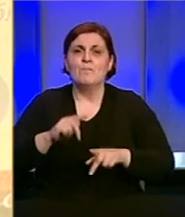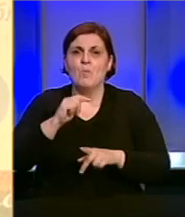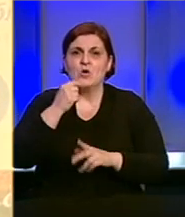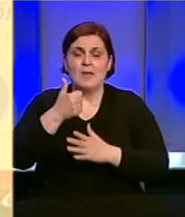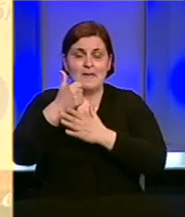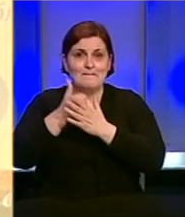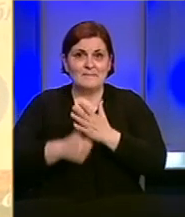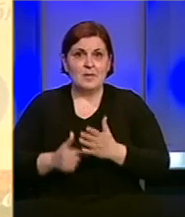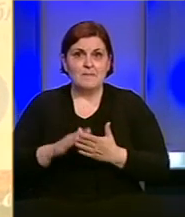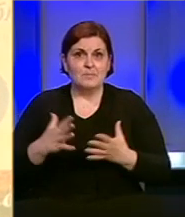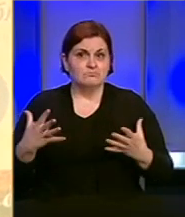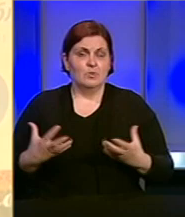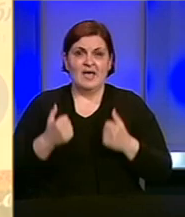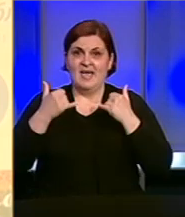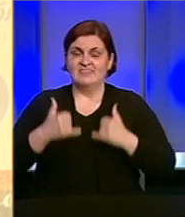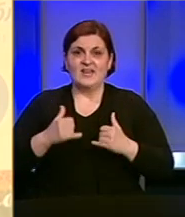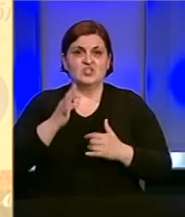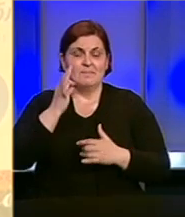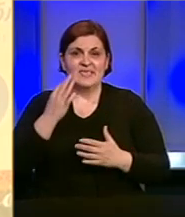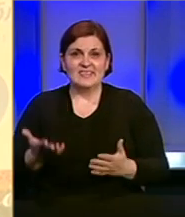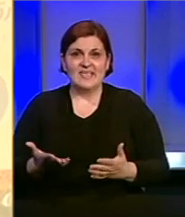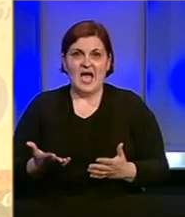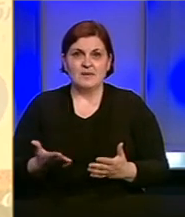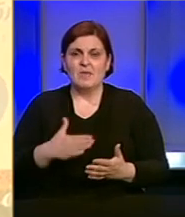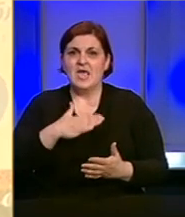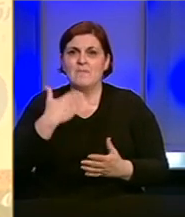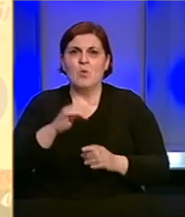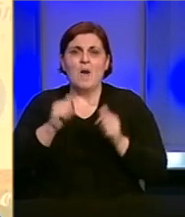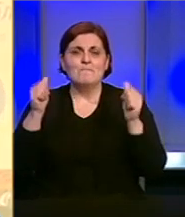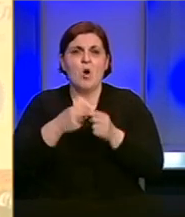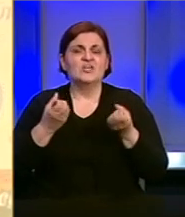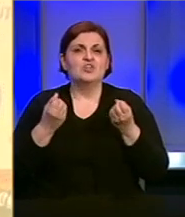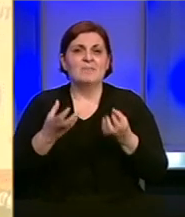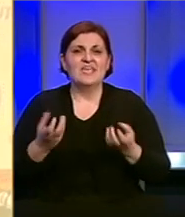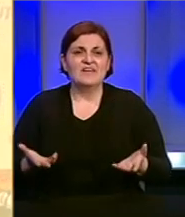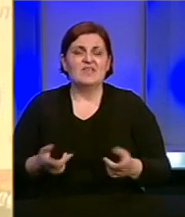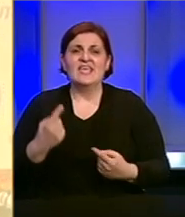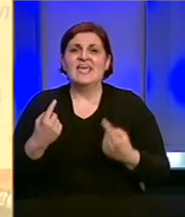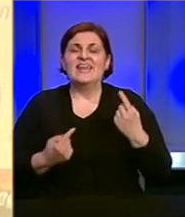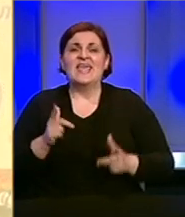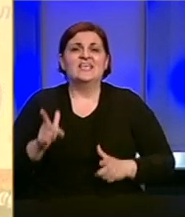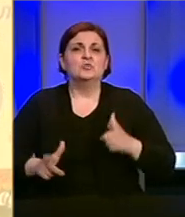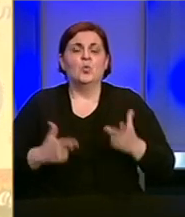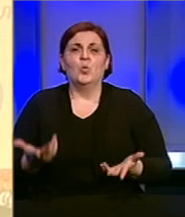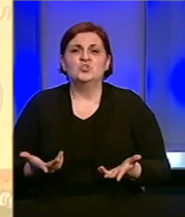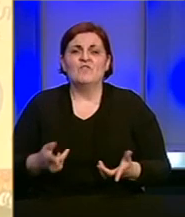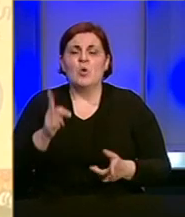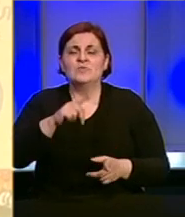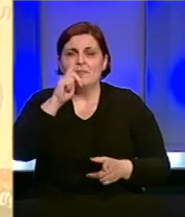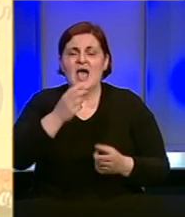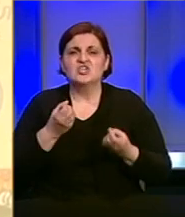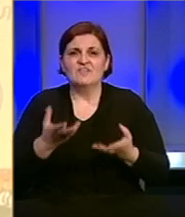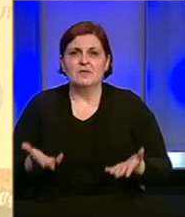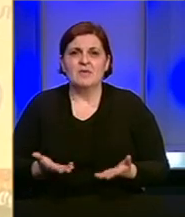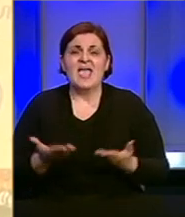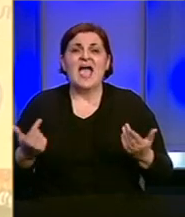sam prvi put bio užasnut današnjim danom sa obilje dezinformacija. Čak što neki uživali na tih dezinformacijama. Evo da